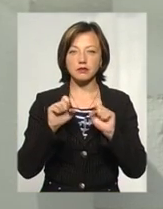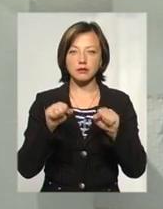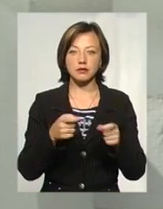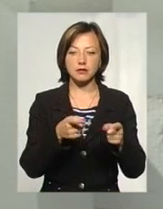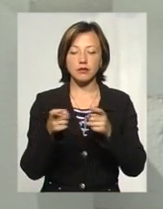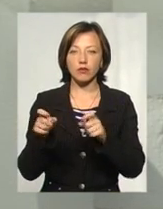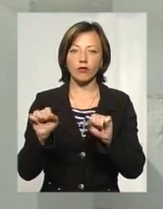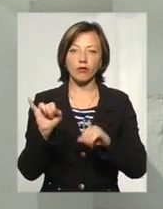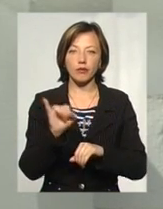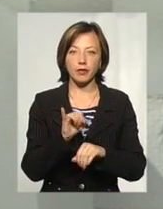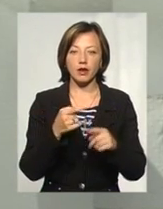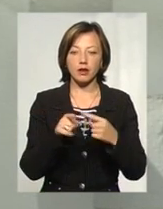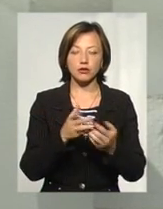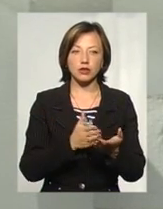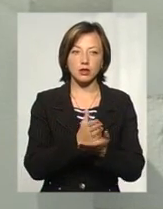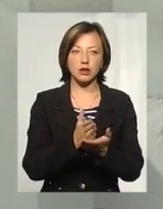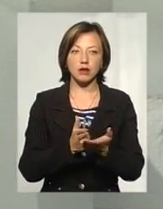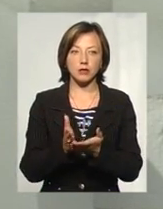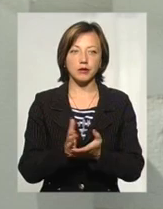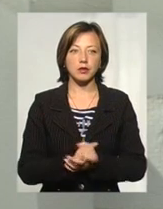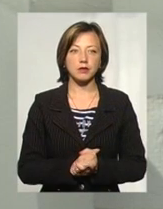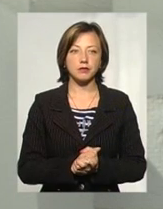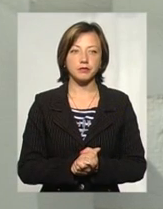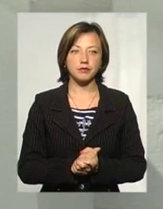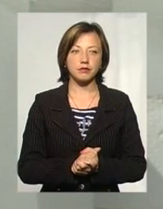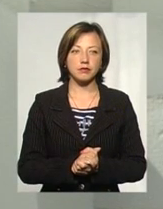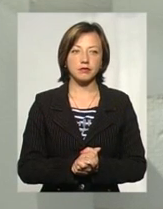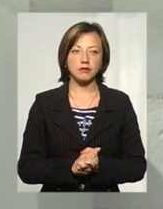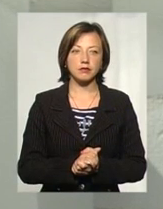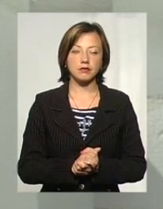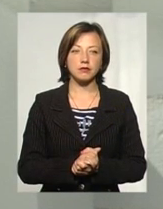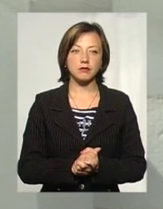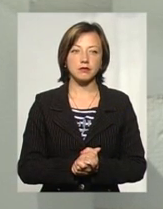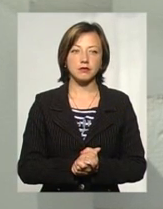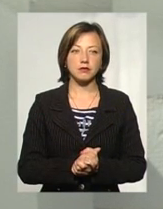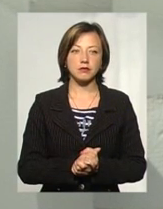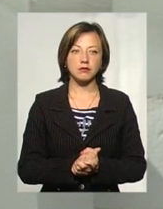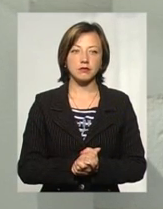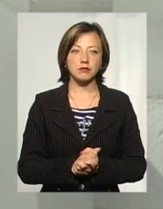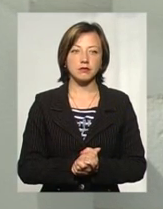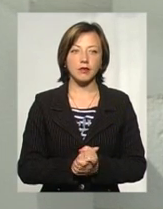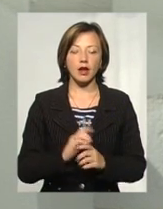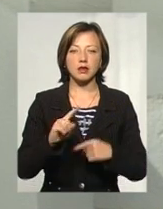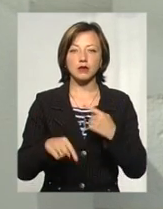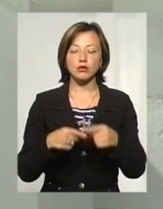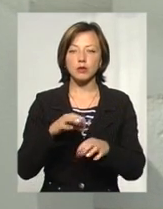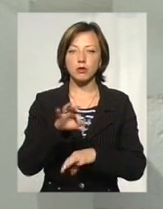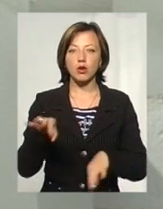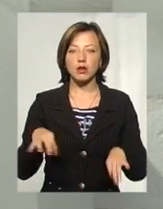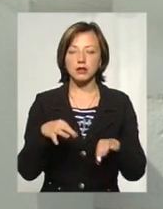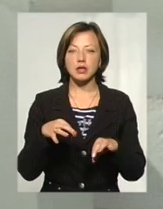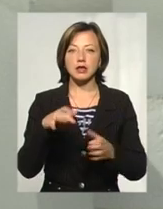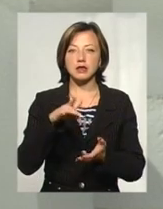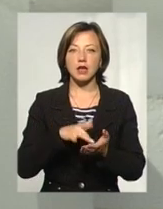залучати, можливо, і в інших напрямках експертів і аудиторію. Наступний проєкт – це Центр